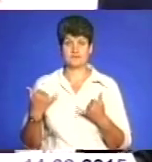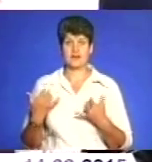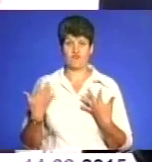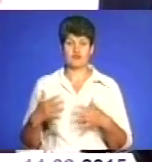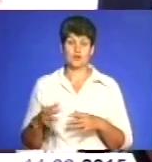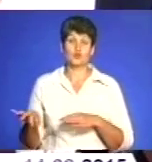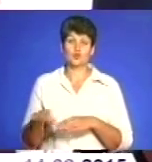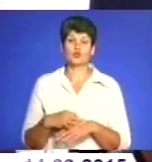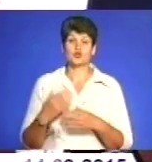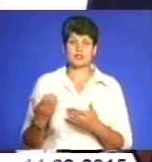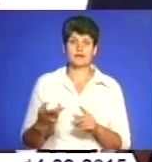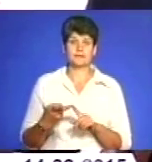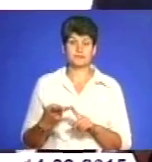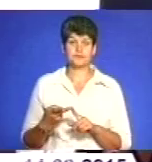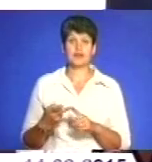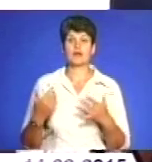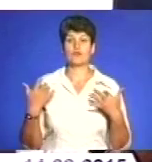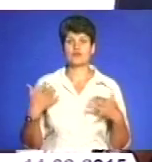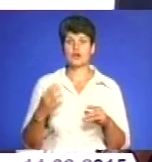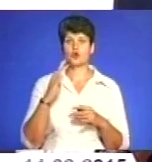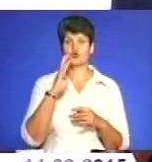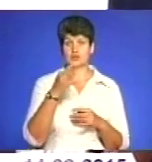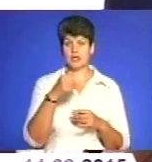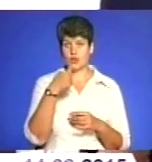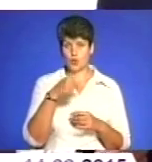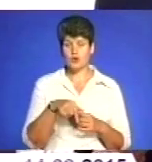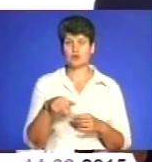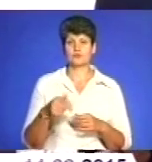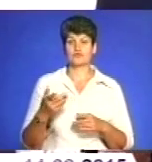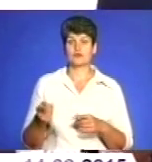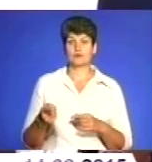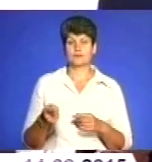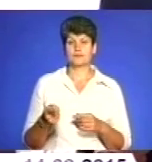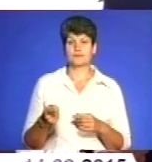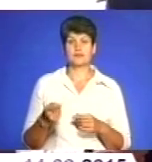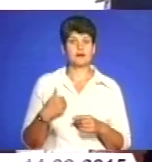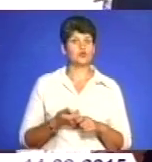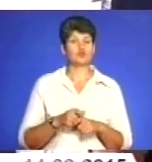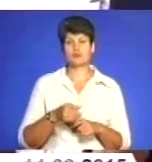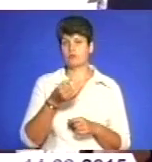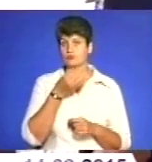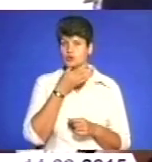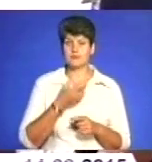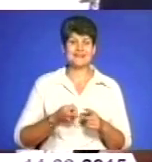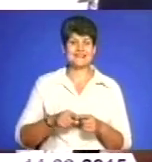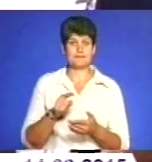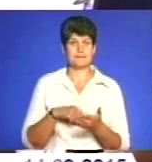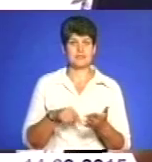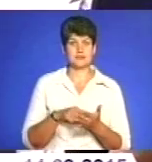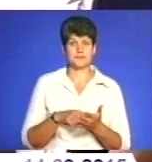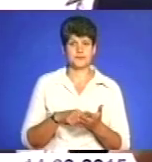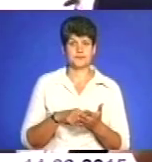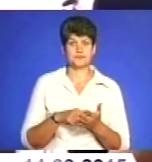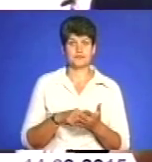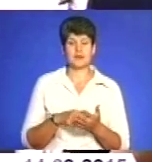дружина. І ось вже як чотири роки знаходимося в Тернополі. Нам дуже подобається це місце. І